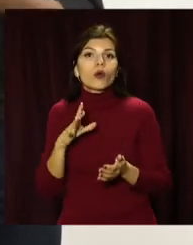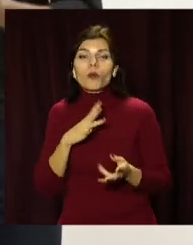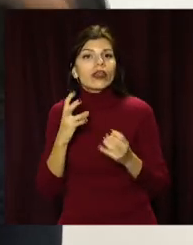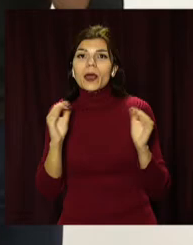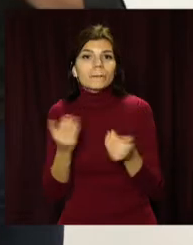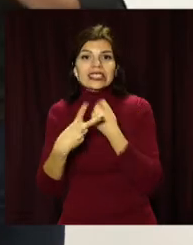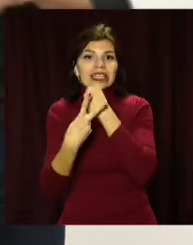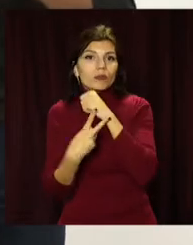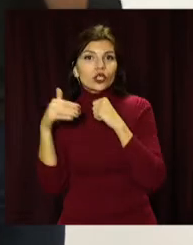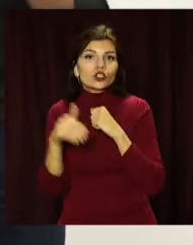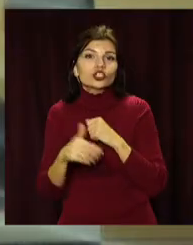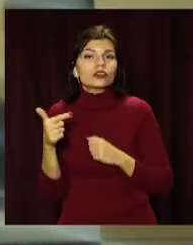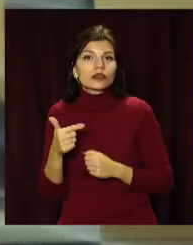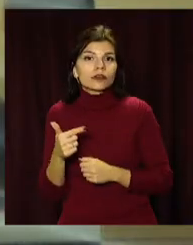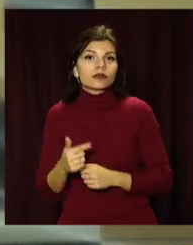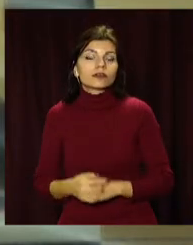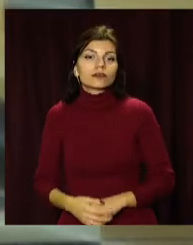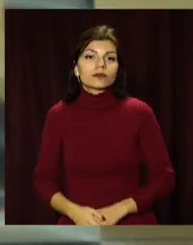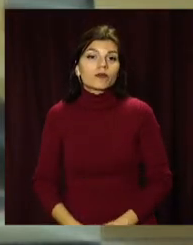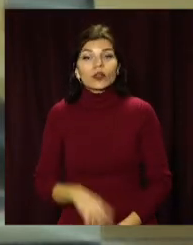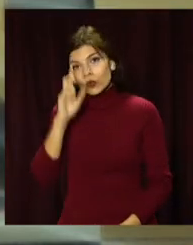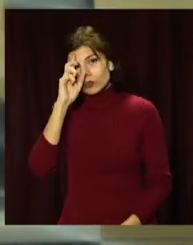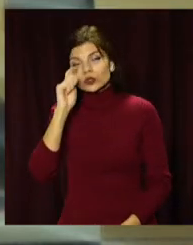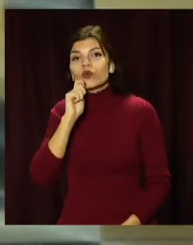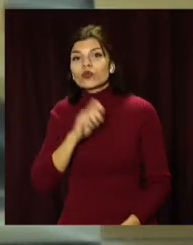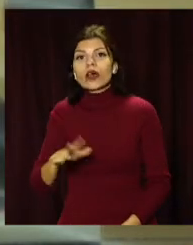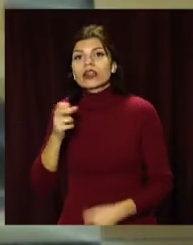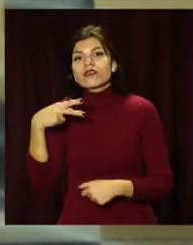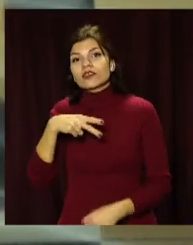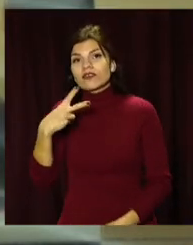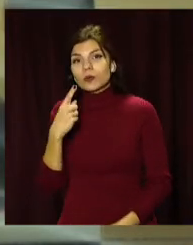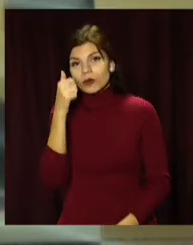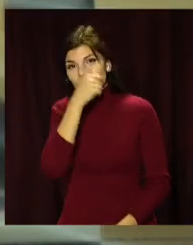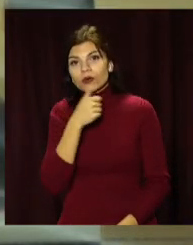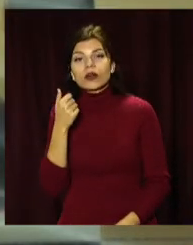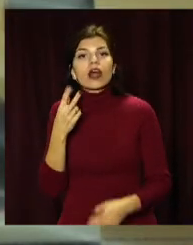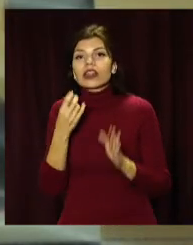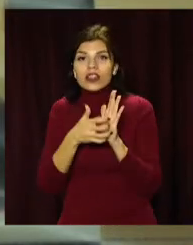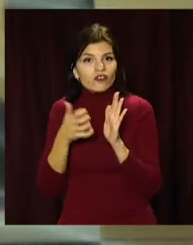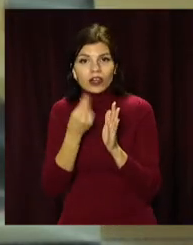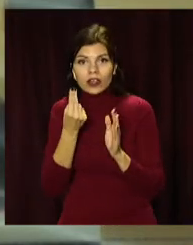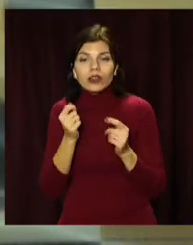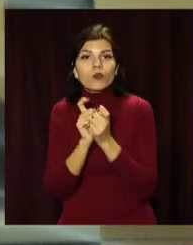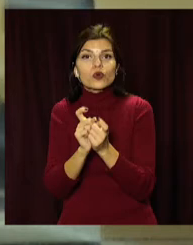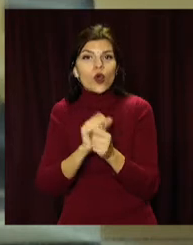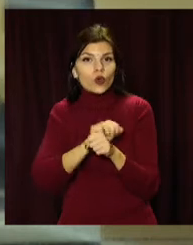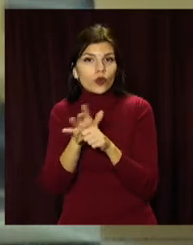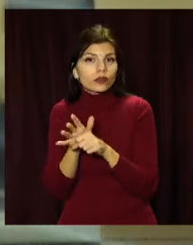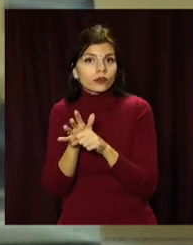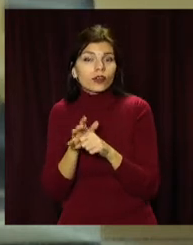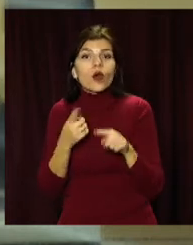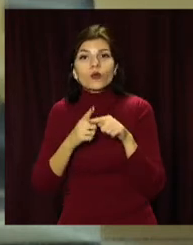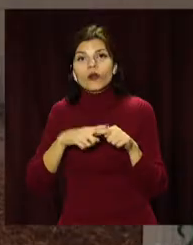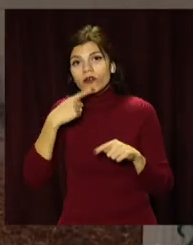не менше 17 тисяч гривень. У бюджеті держави на 2021 рік не вистачить коштів на боротьбу із коронавірусом.